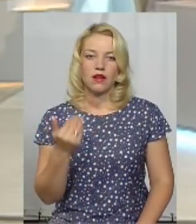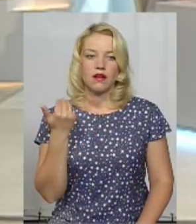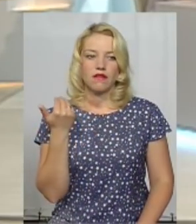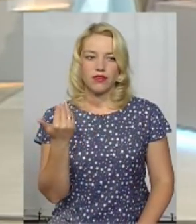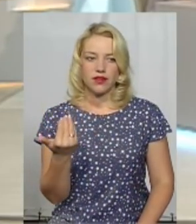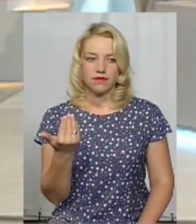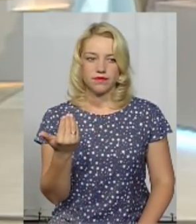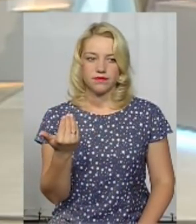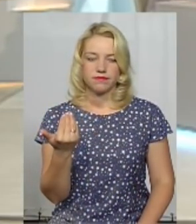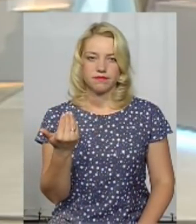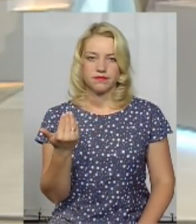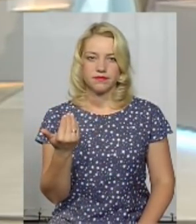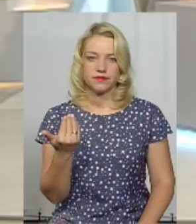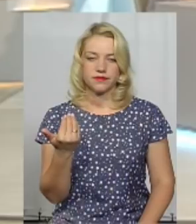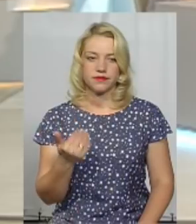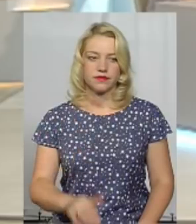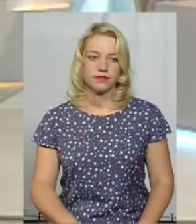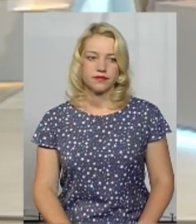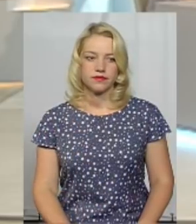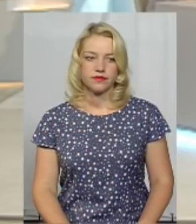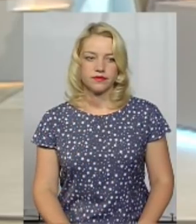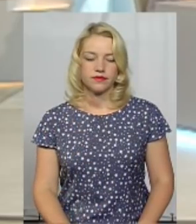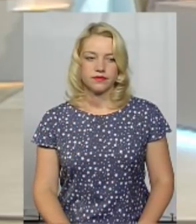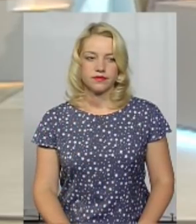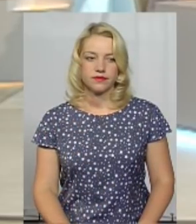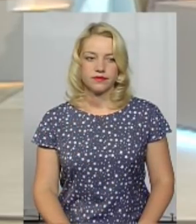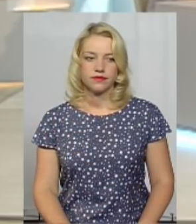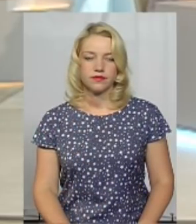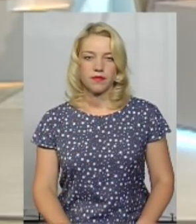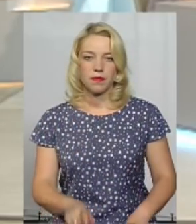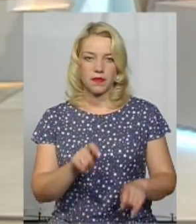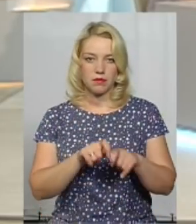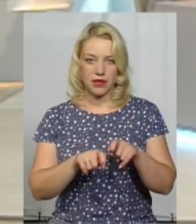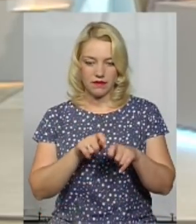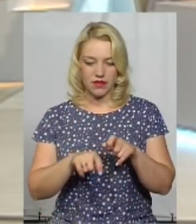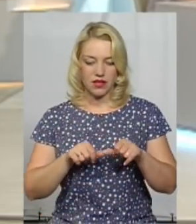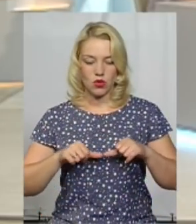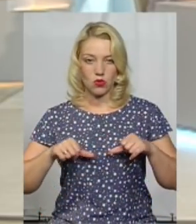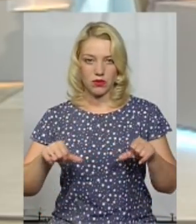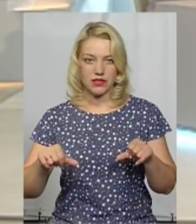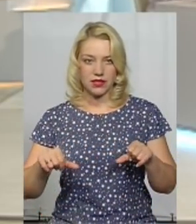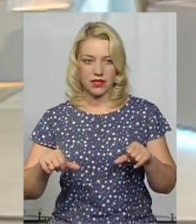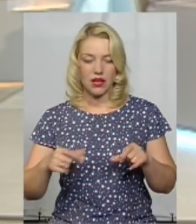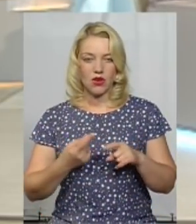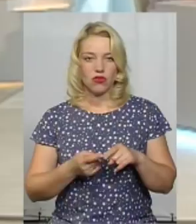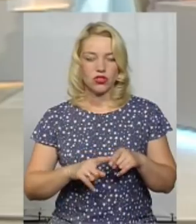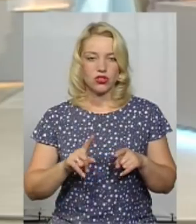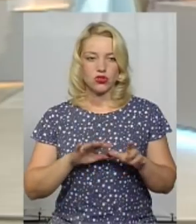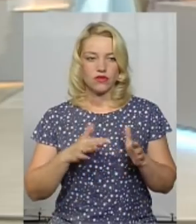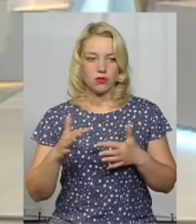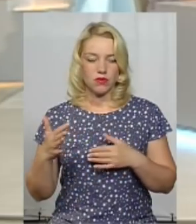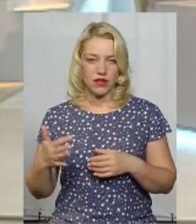перевірки комісій, оті, що